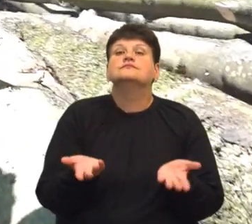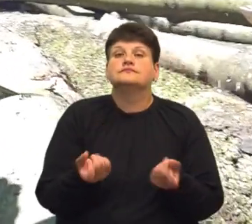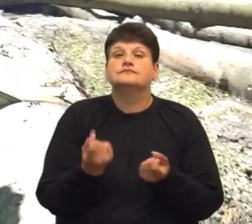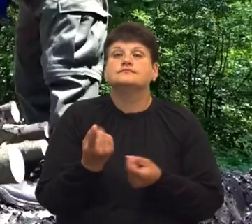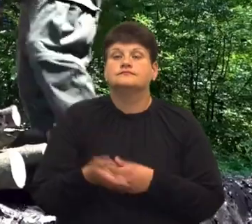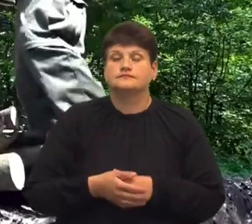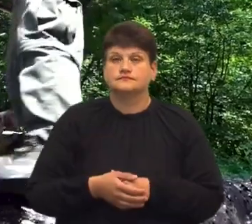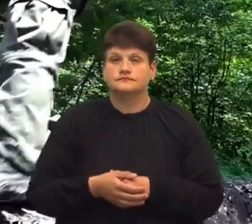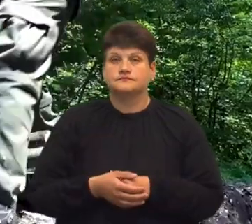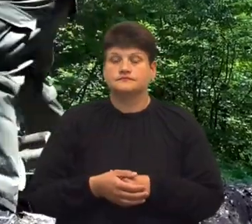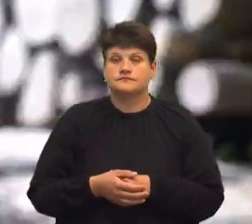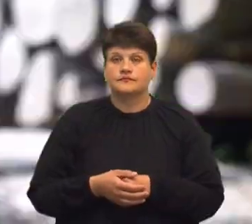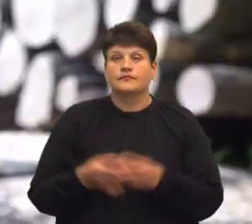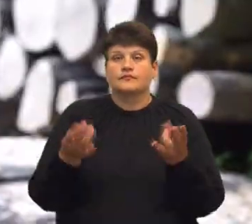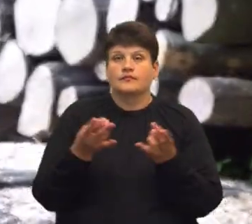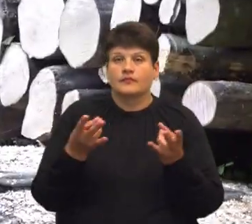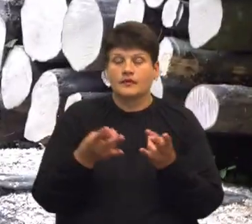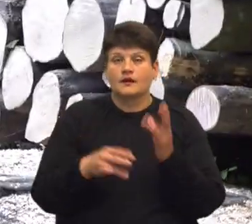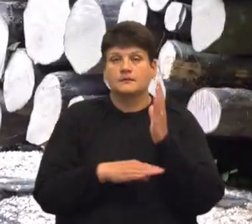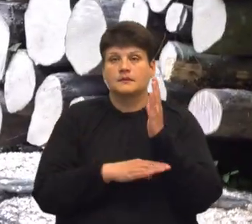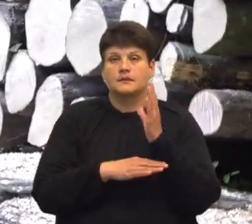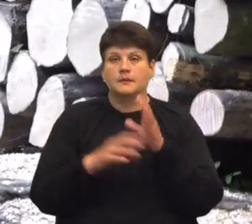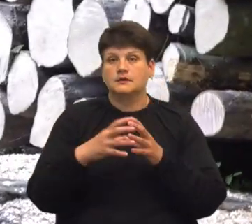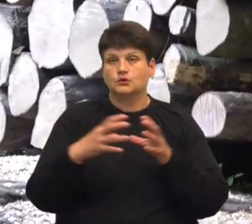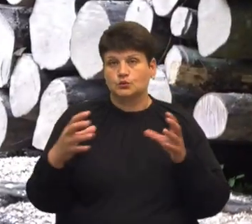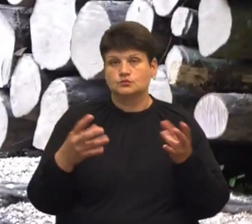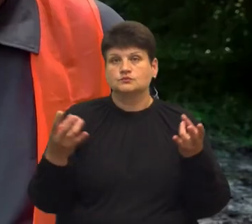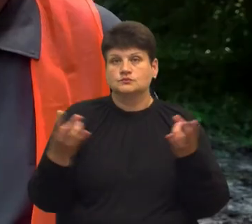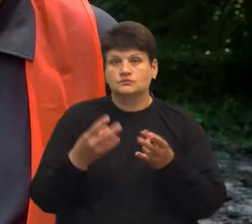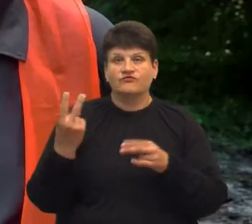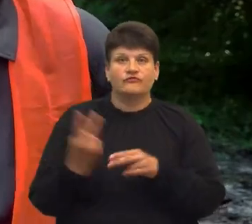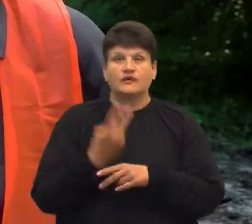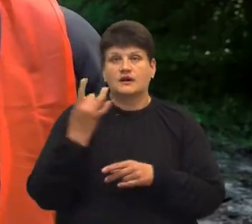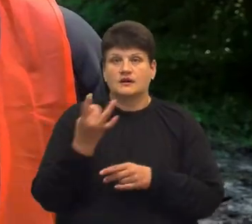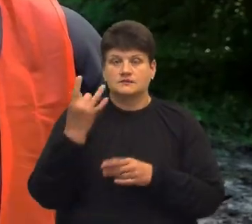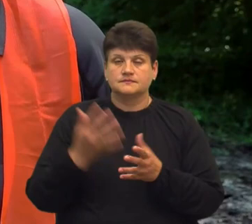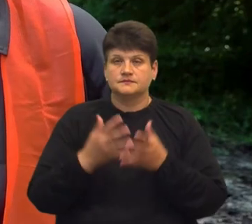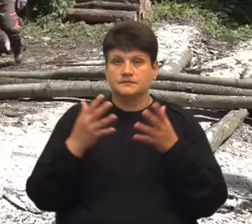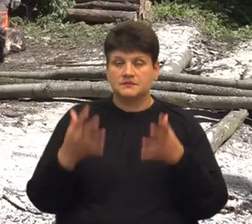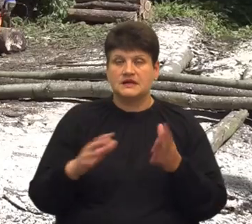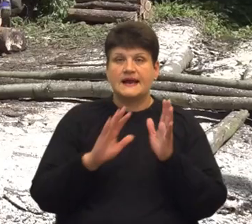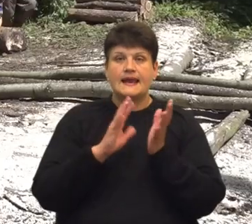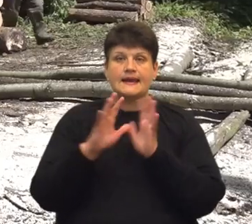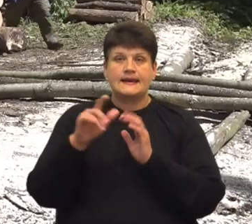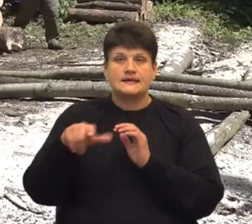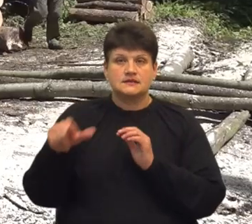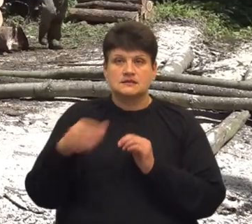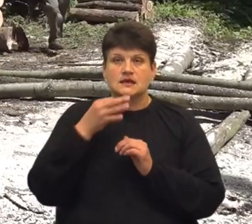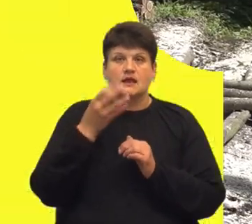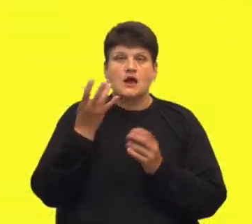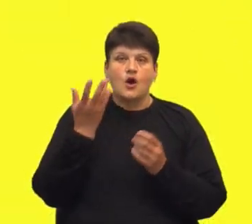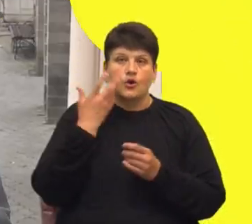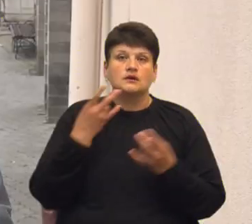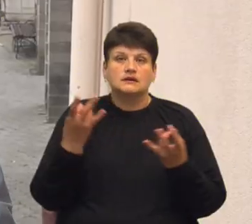Попит на дрова у порівнянні з минулим роком зріс фактично вдвічі. Лісівники Тернопільщини розповіли, коли варто купувати дрова.